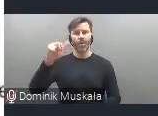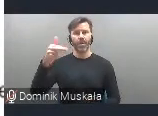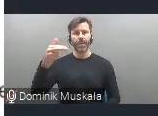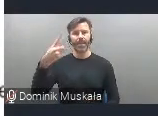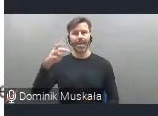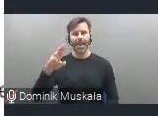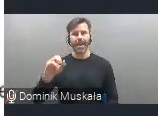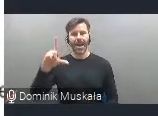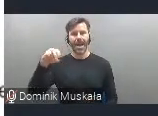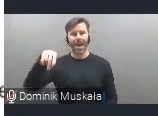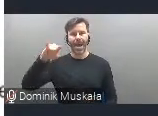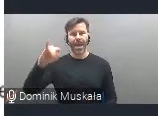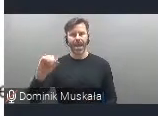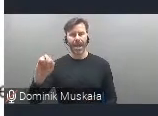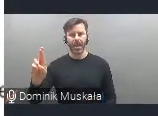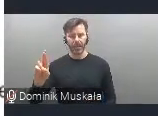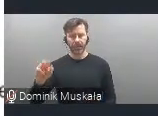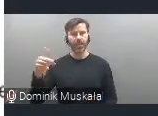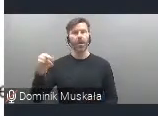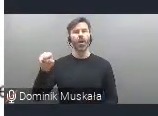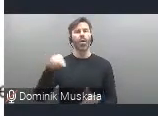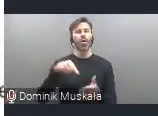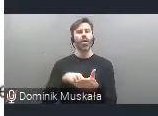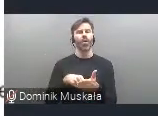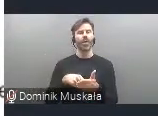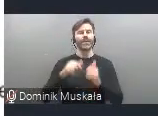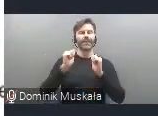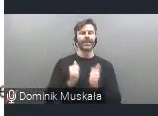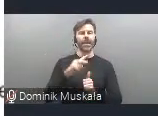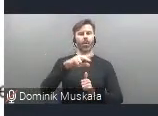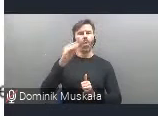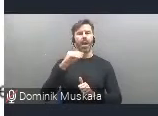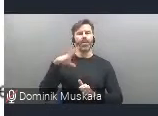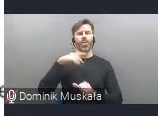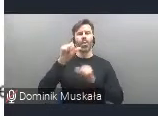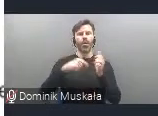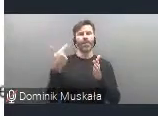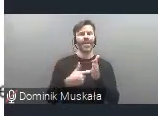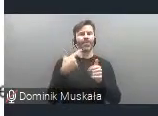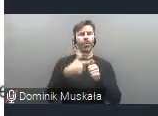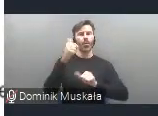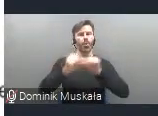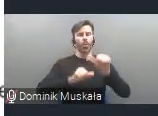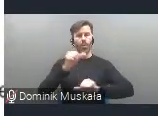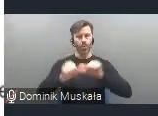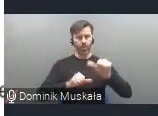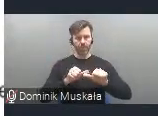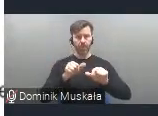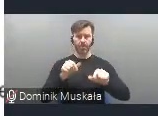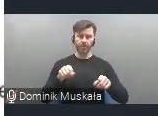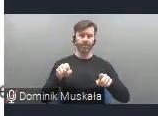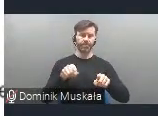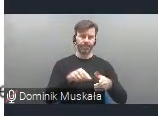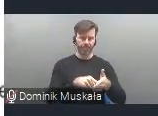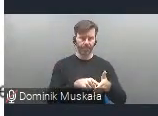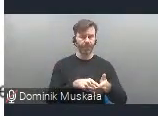temat stanu Unii Europejskiej w 2020 roku i jest to różnie określane m.in.